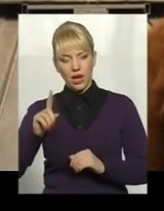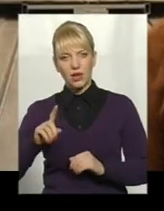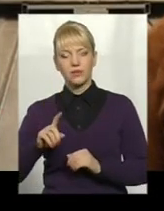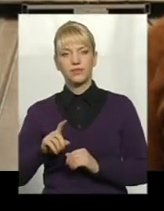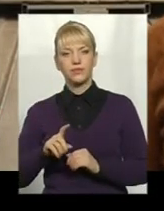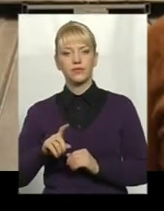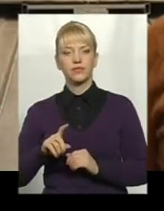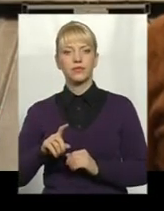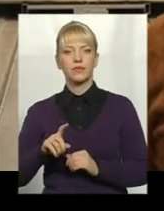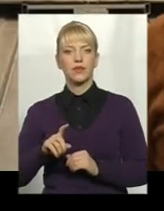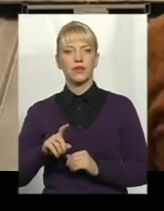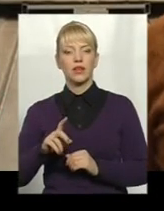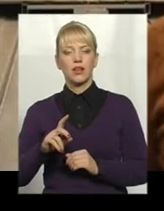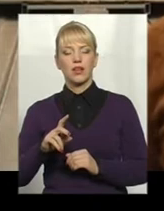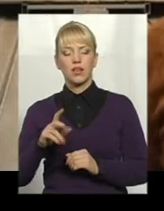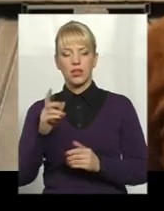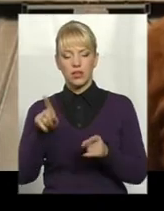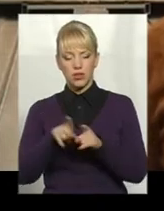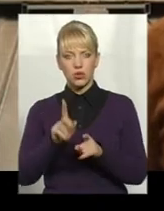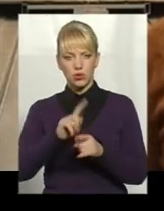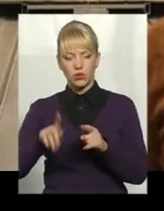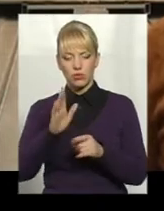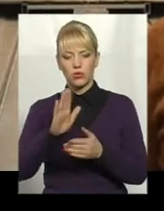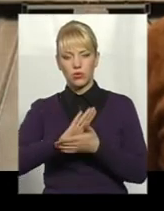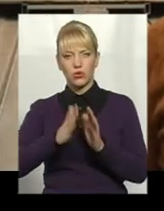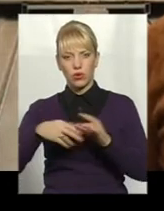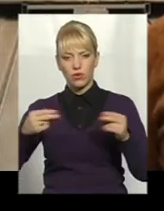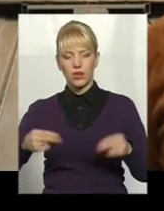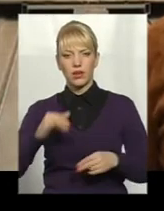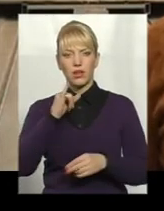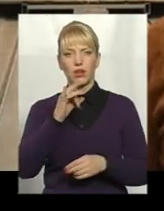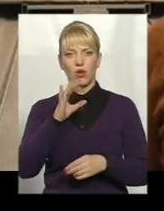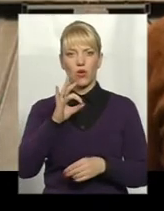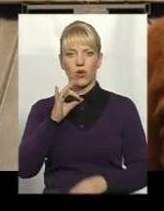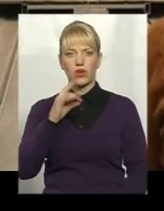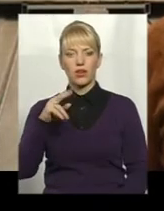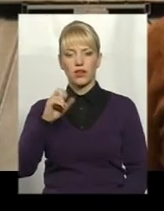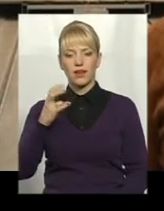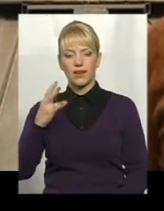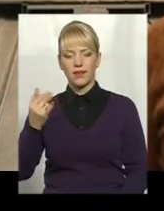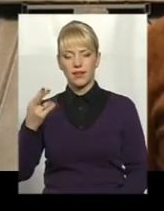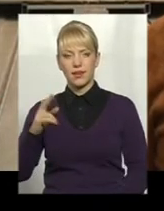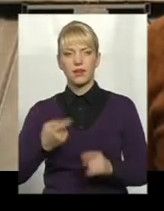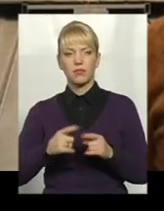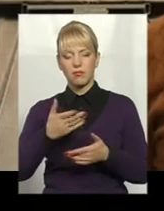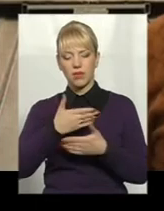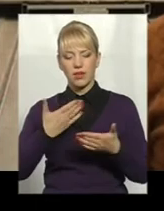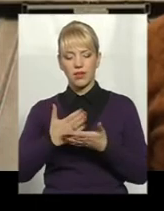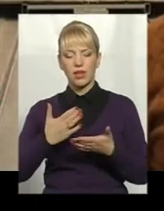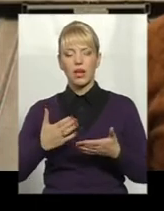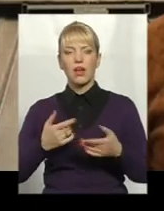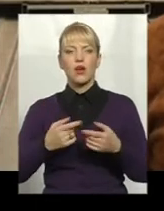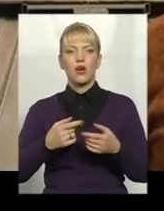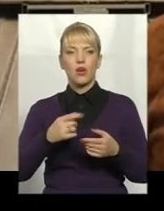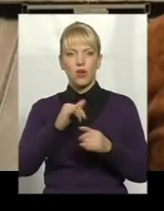Зараз на стадії підписання договір з Йорданією. Так що ми розвиваємося, і це є підтвердження поставки в Європу,